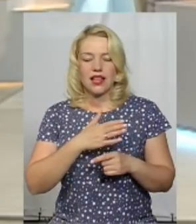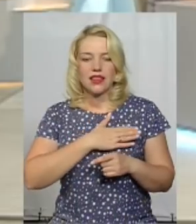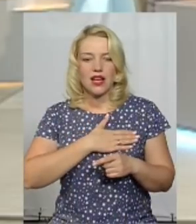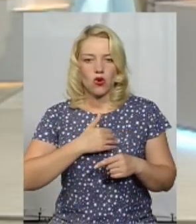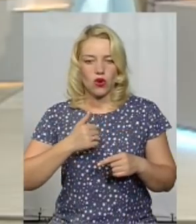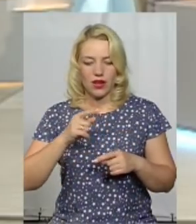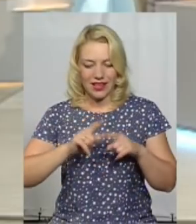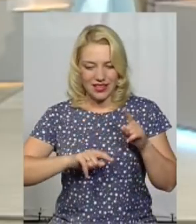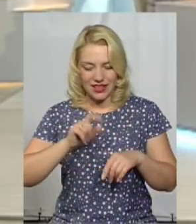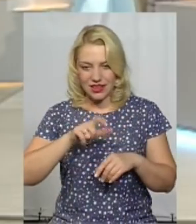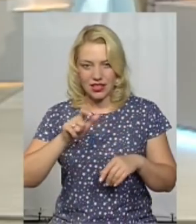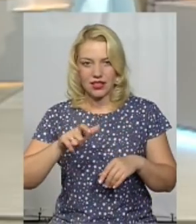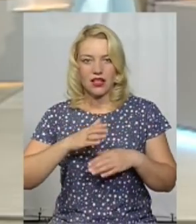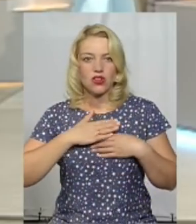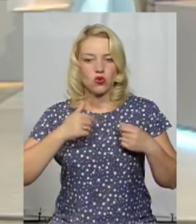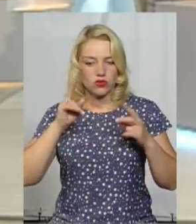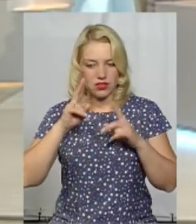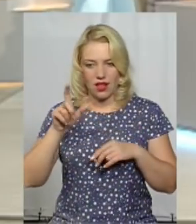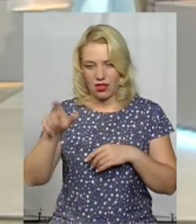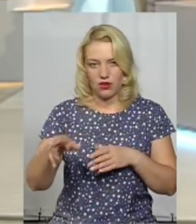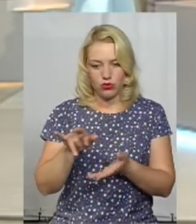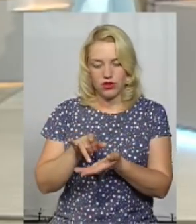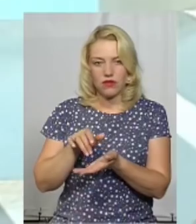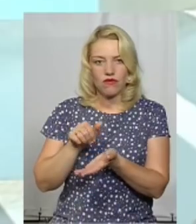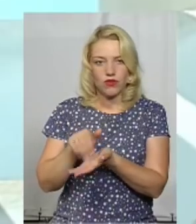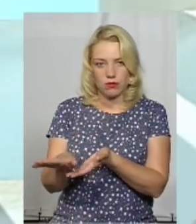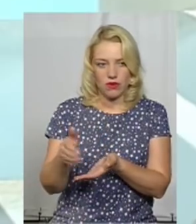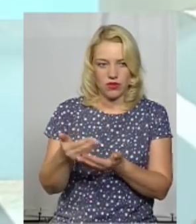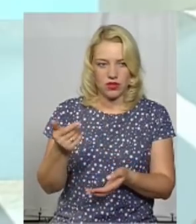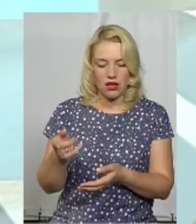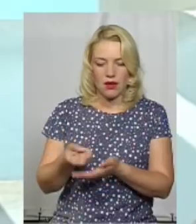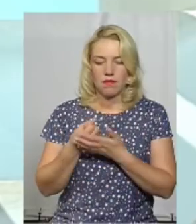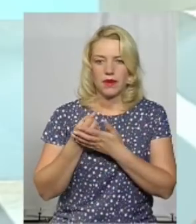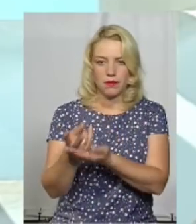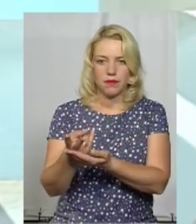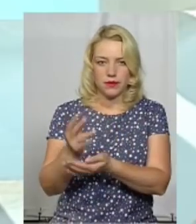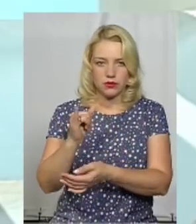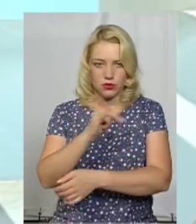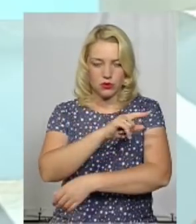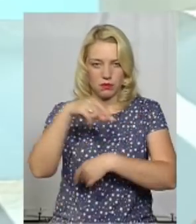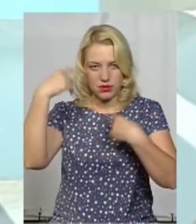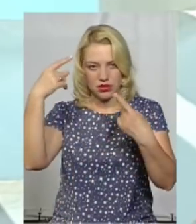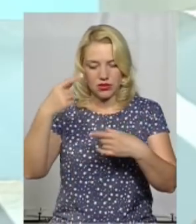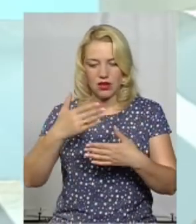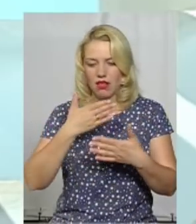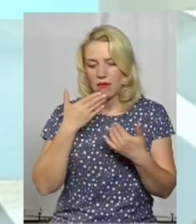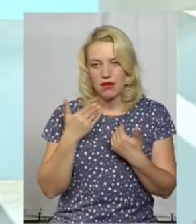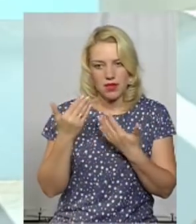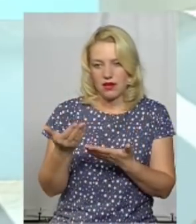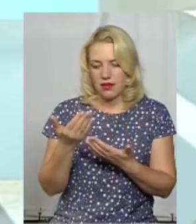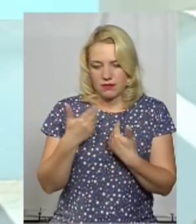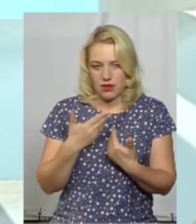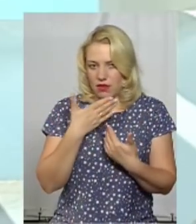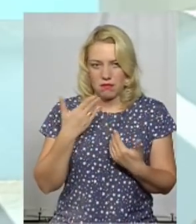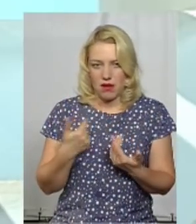знати про своїх рідних, близьких. В них, госпіталізувавши їх психіатричні стаціонари, не звертаються до нас.